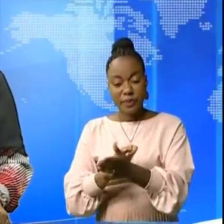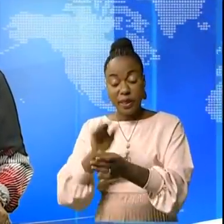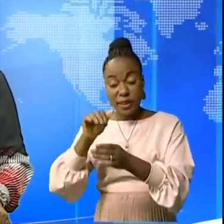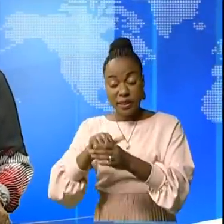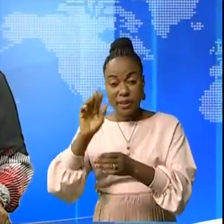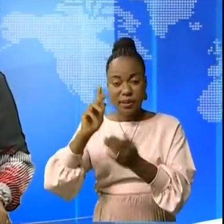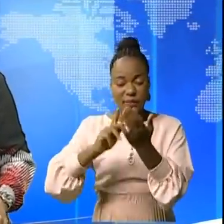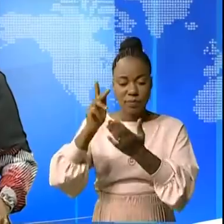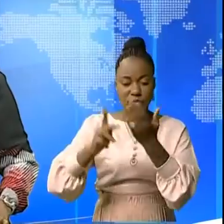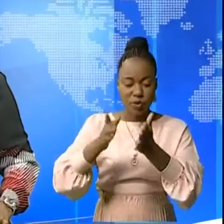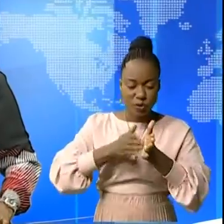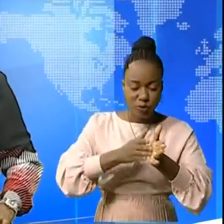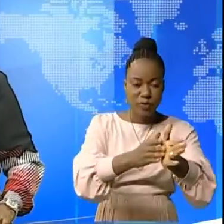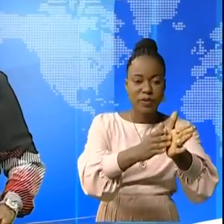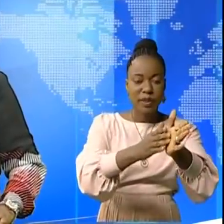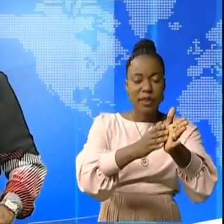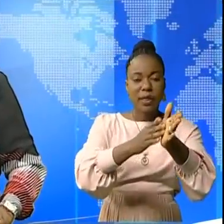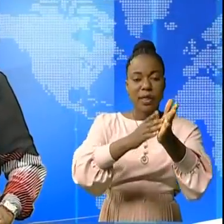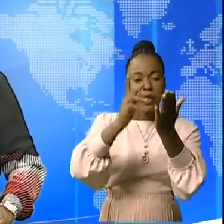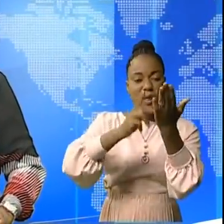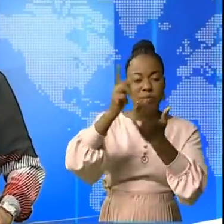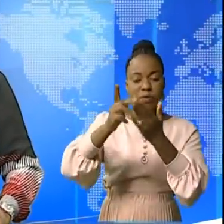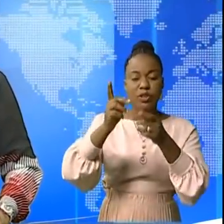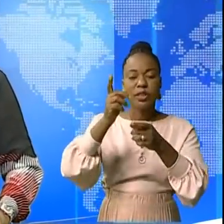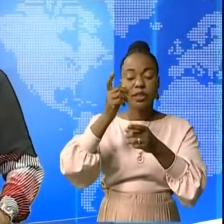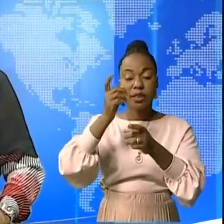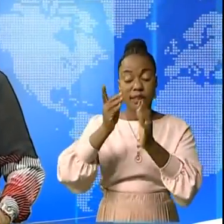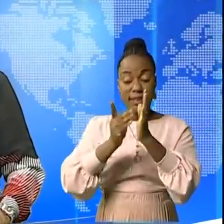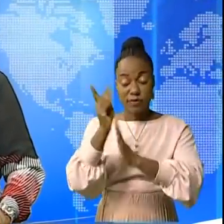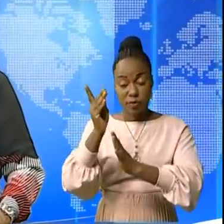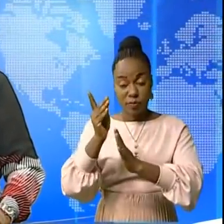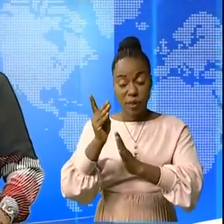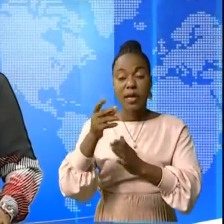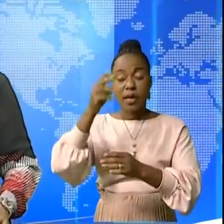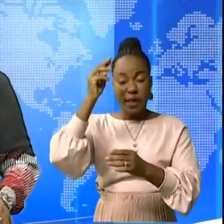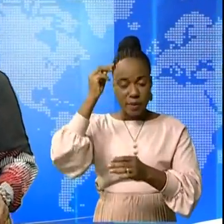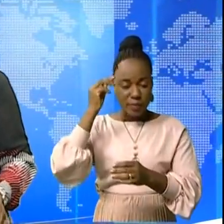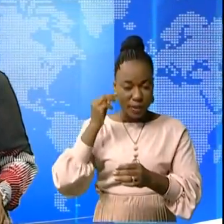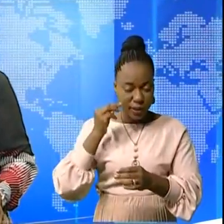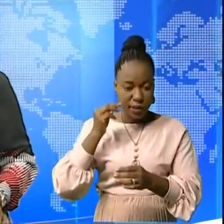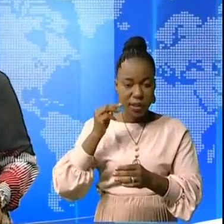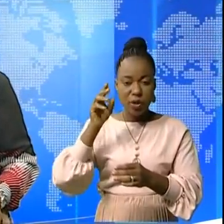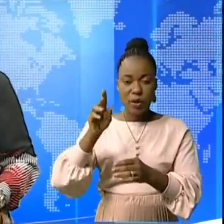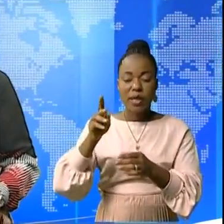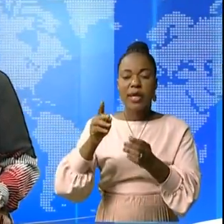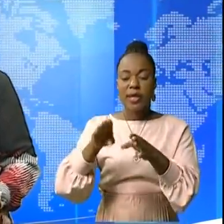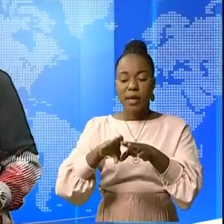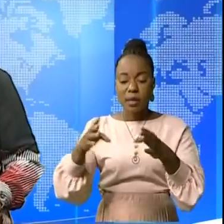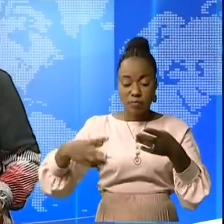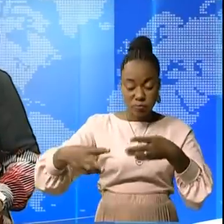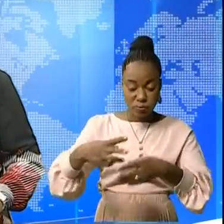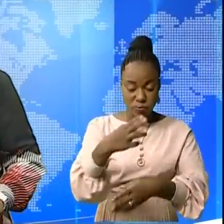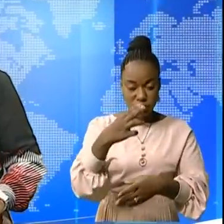projets de développement, le ministre de développement rural a inauguré un nouveau marché moderne dans la cité de Mikalaï, baptisé